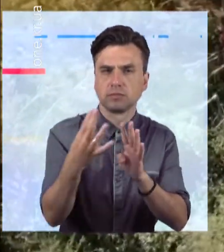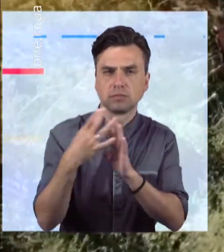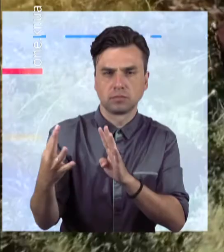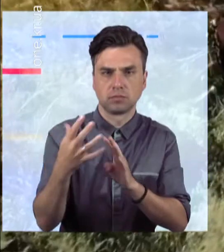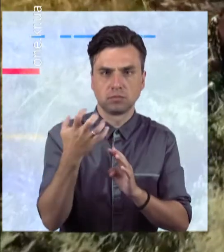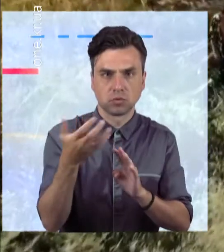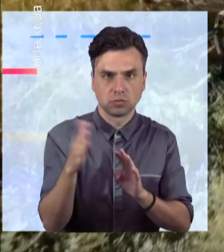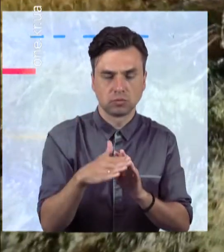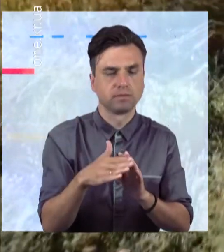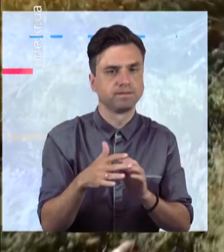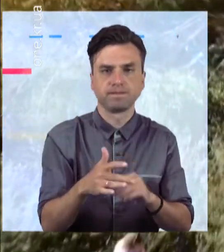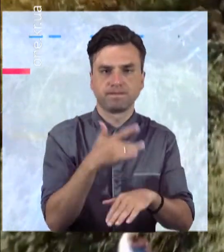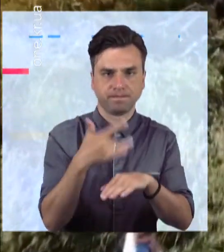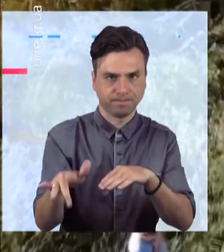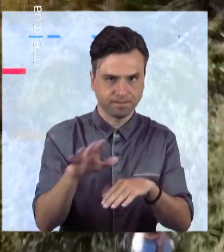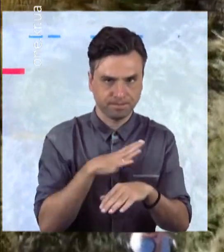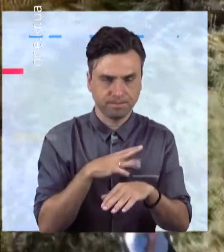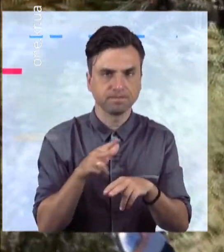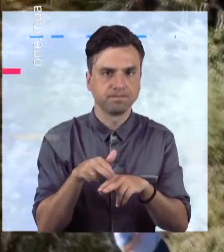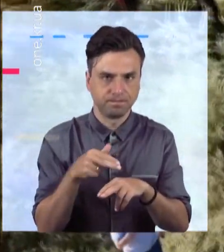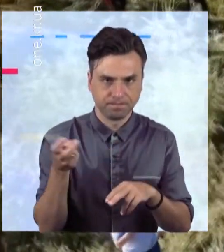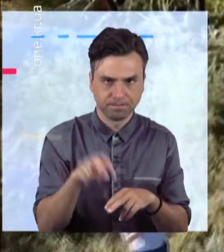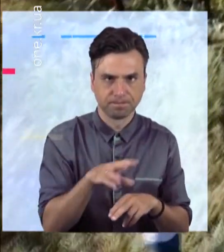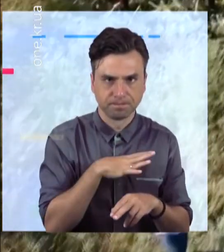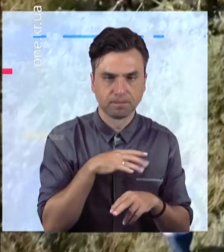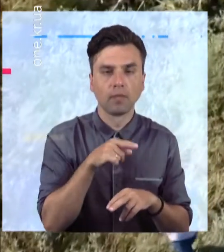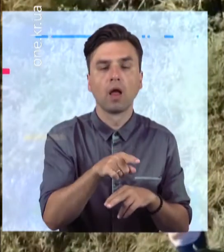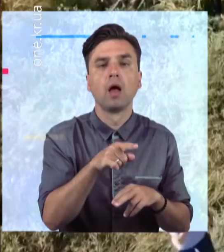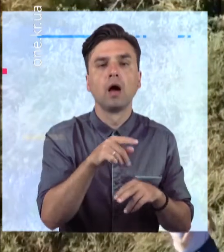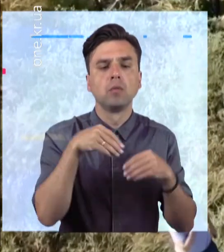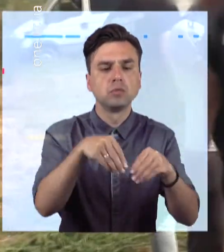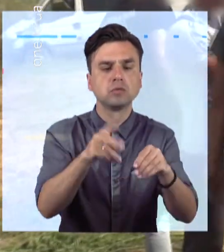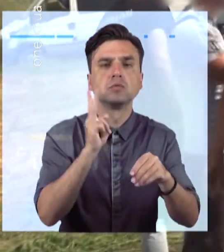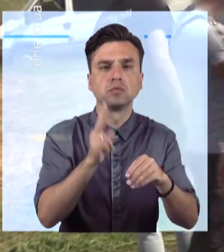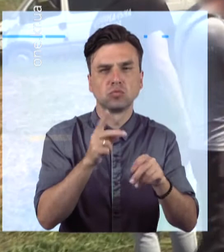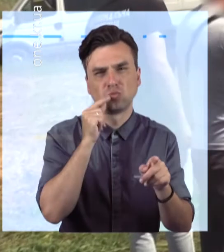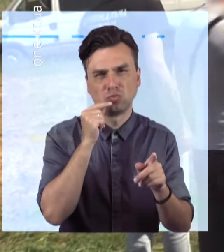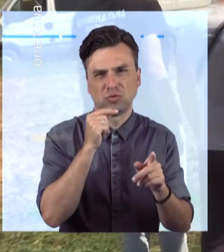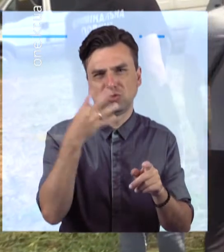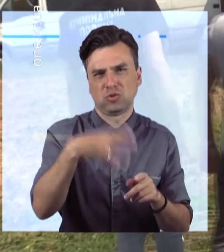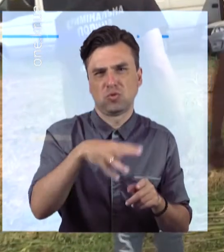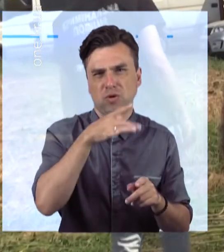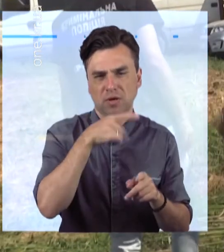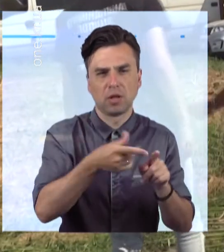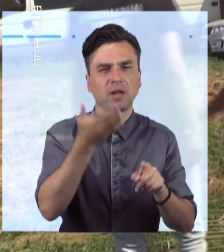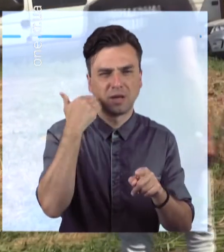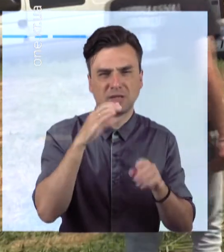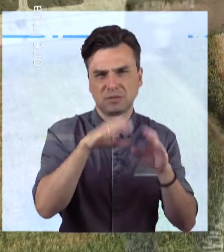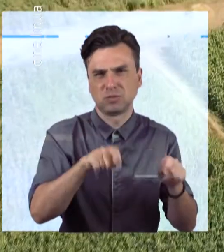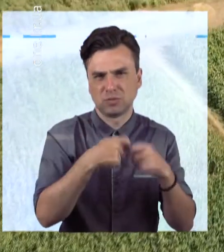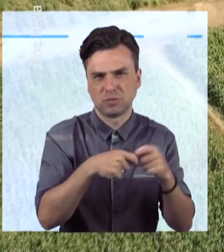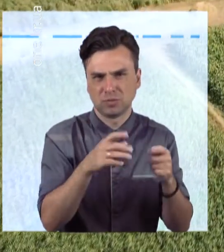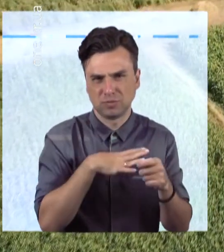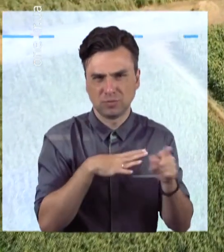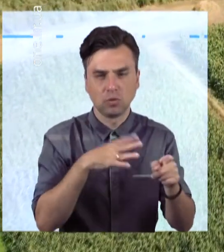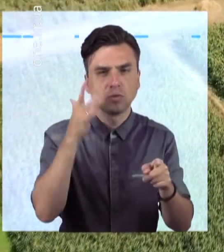поліції, Коноплі виростив 45-річний раніше судивий місцевий житель. Далі він планував виготовити з